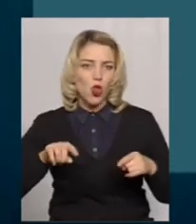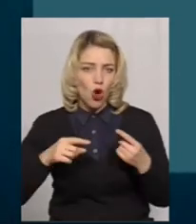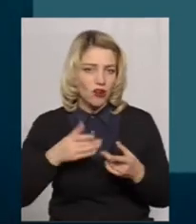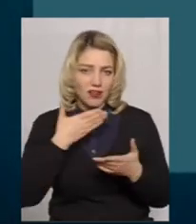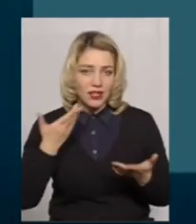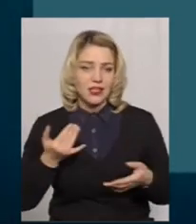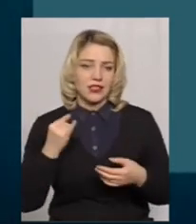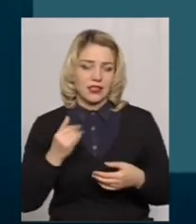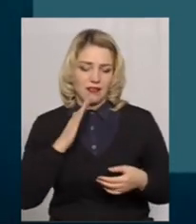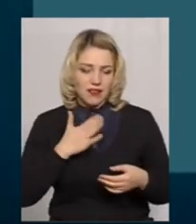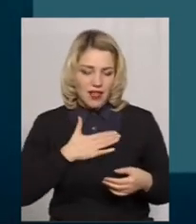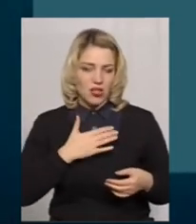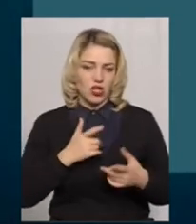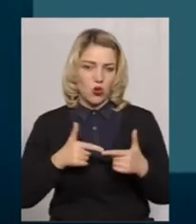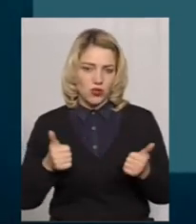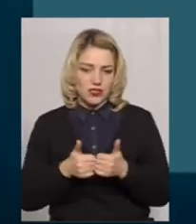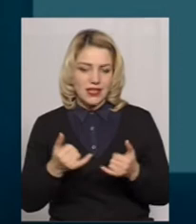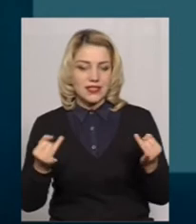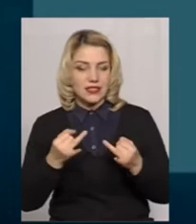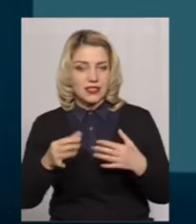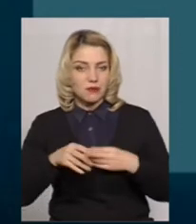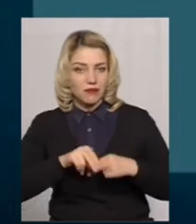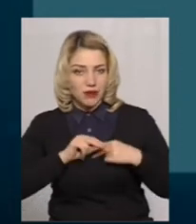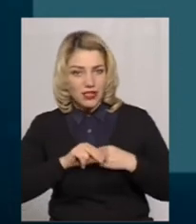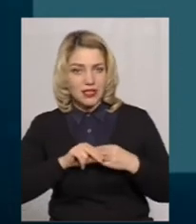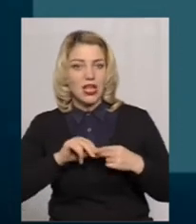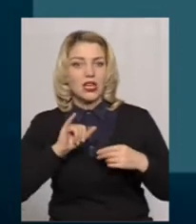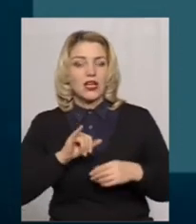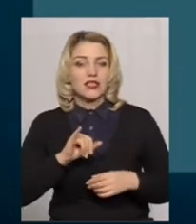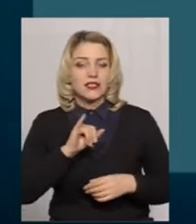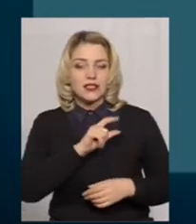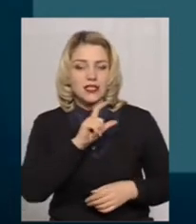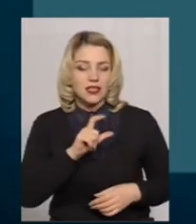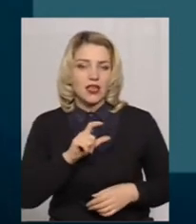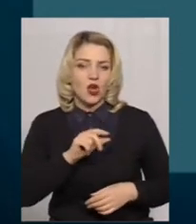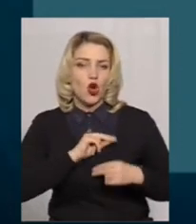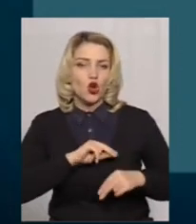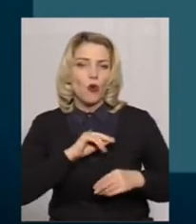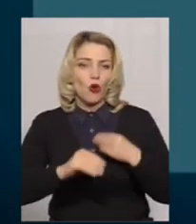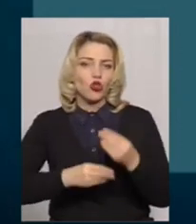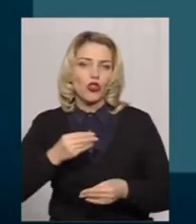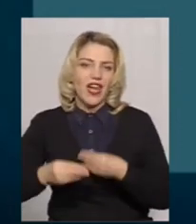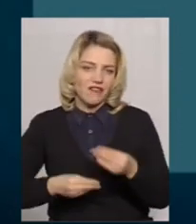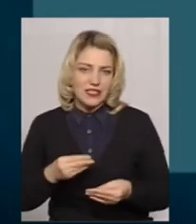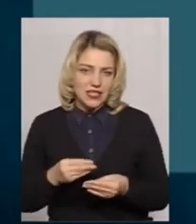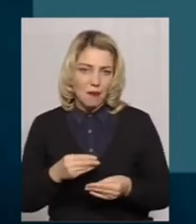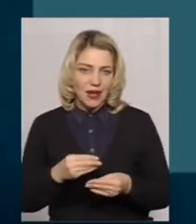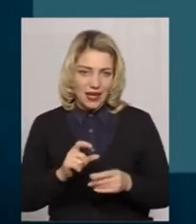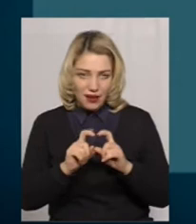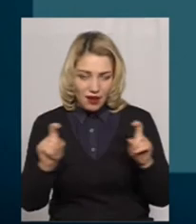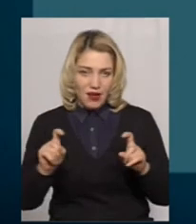профспілкова організація зацікавлена в співпраці і з роботодавцями, і з підприємствами в тому плані, щоб